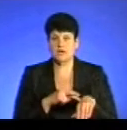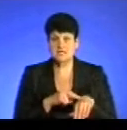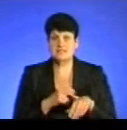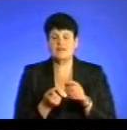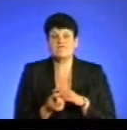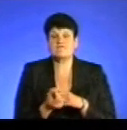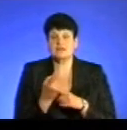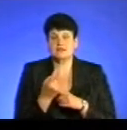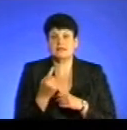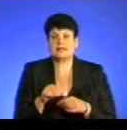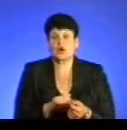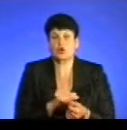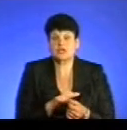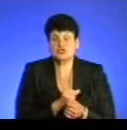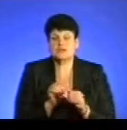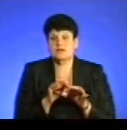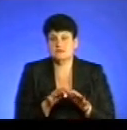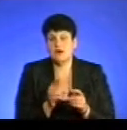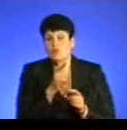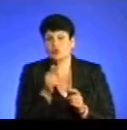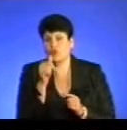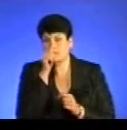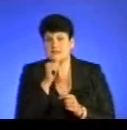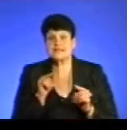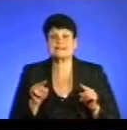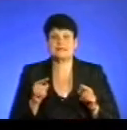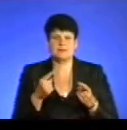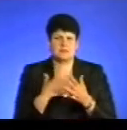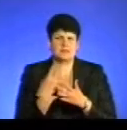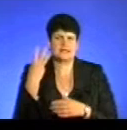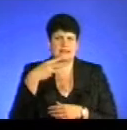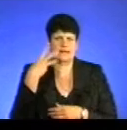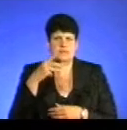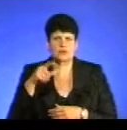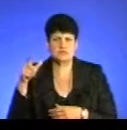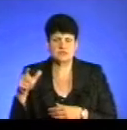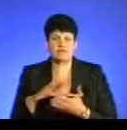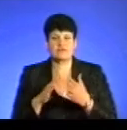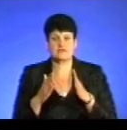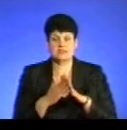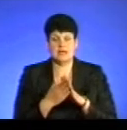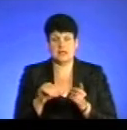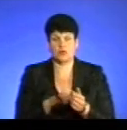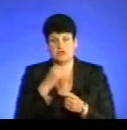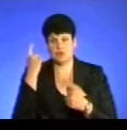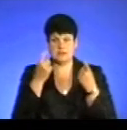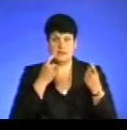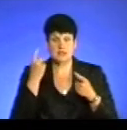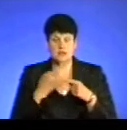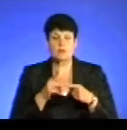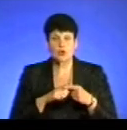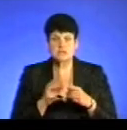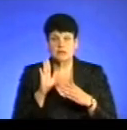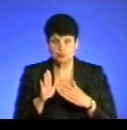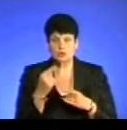наркотичні засоби, а впродовж місяця правоохоронці затримали до 30 осіб у стані наркотичного сп'яніння. Про це піде мова